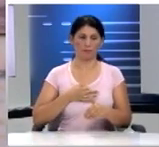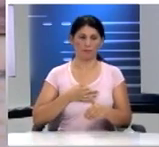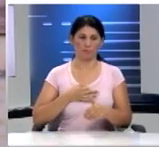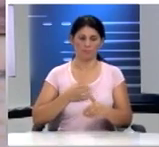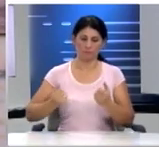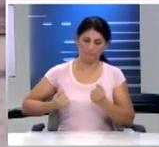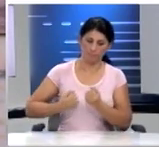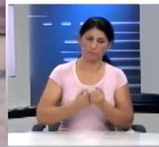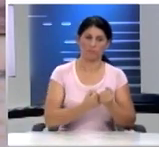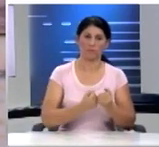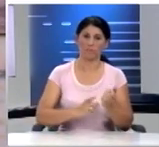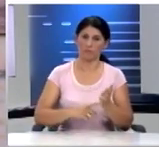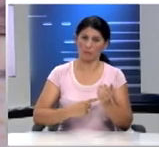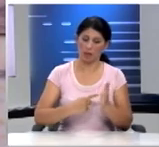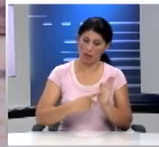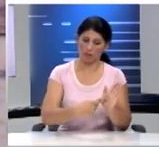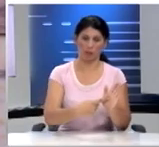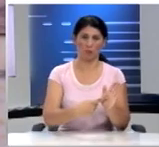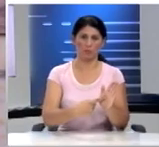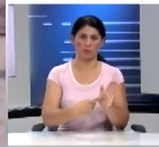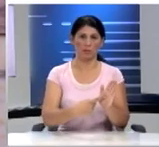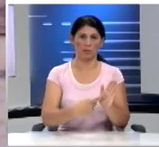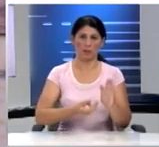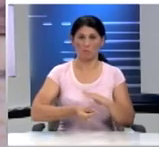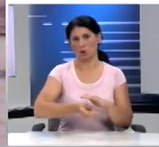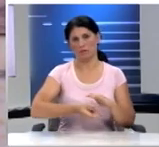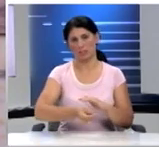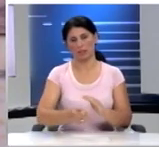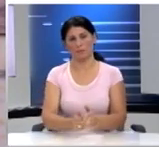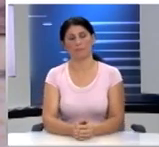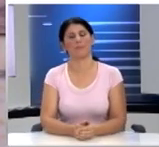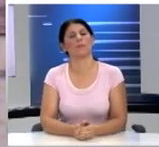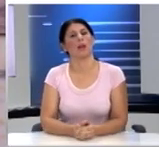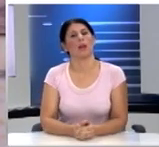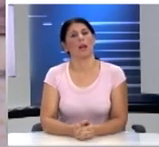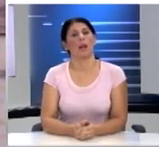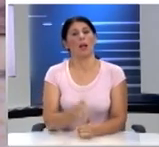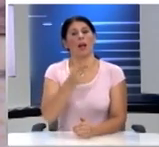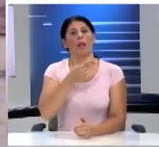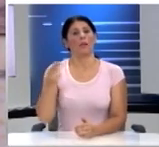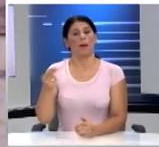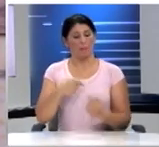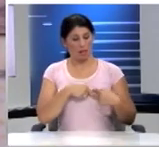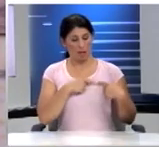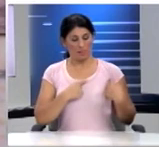συμπαράσταση που πρέπει να δείχνουμε προς τους πρόσφυγες όσον αφορά στον εθελοντισμό